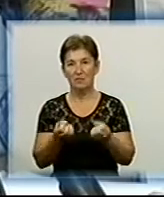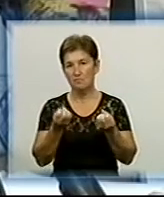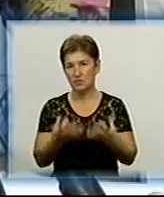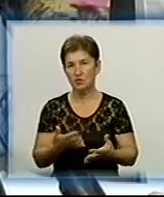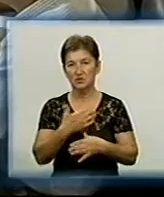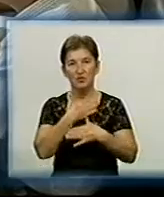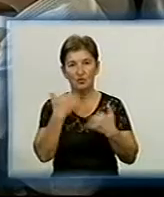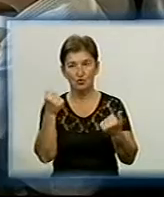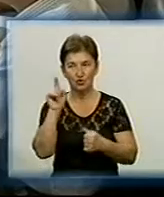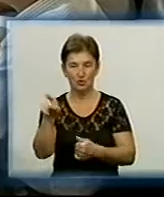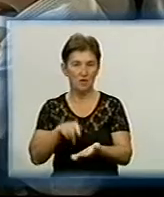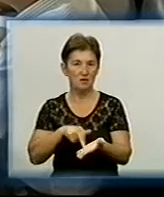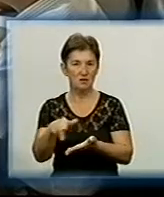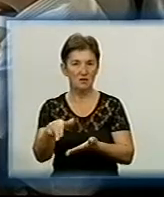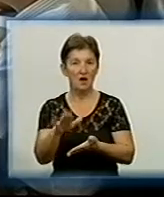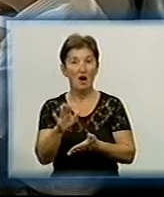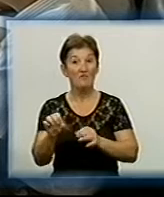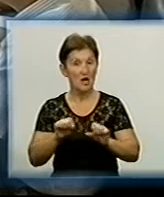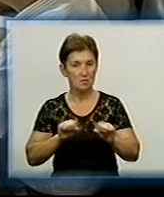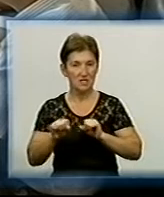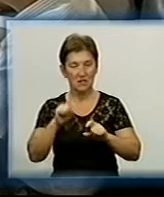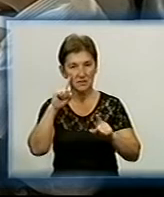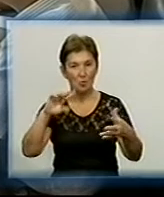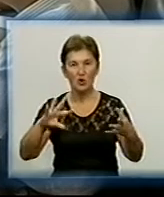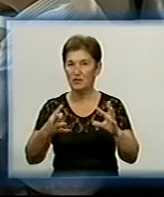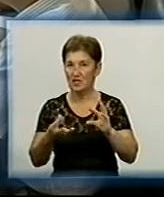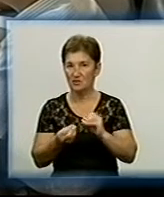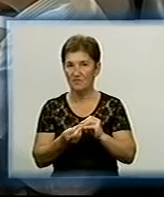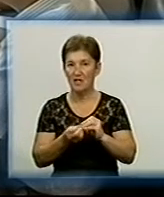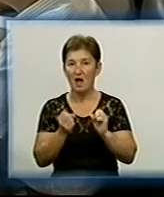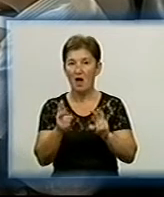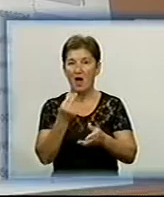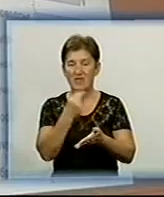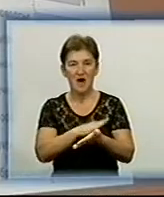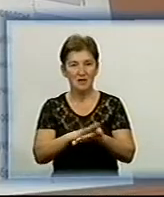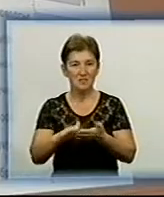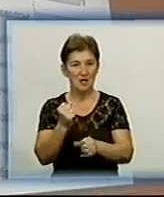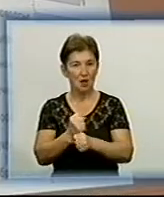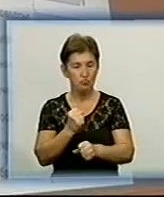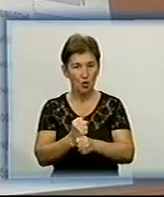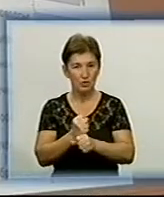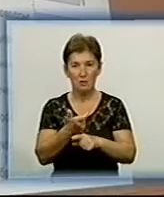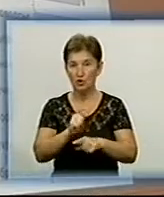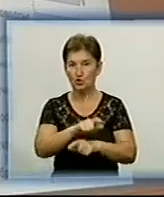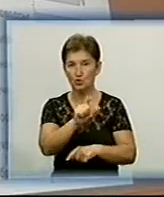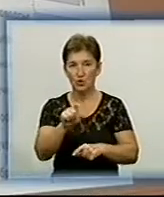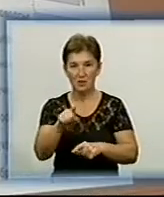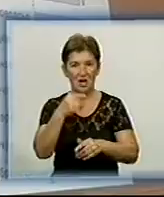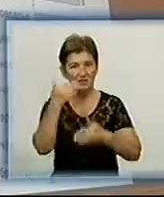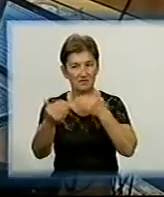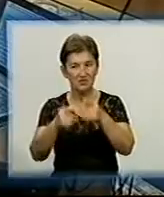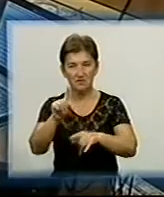Крім того, в адміністрації підрахували і проаналізували якість роботи чиновників Виявилось, більшість людей звертаються до